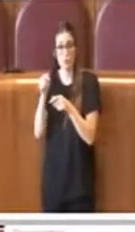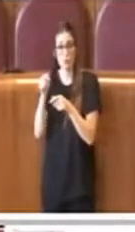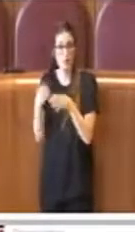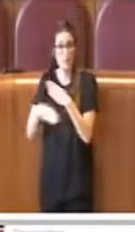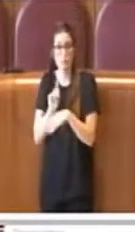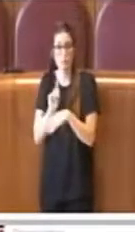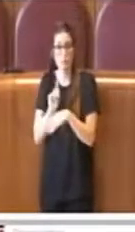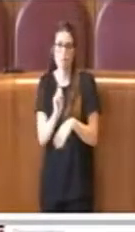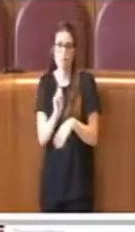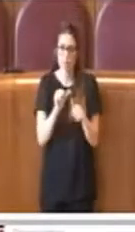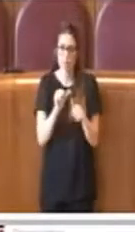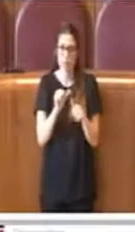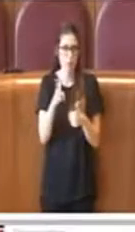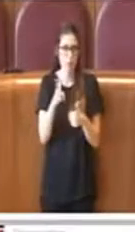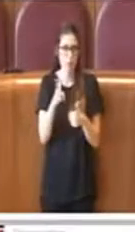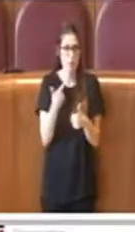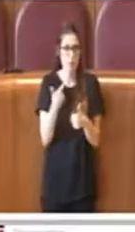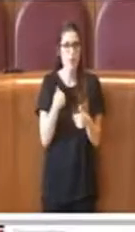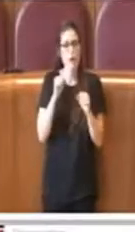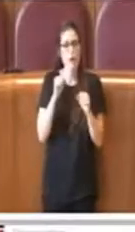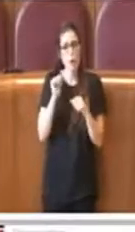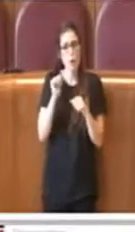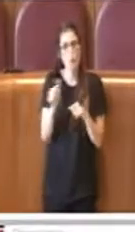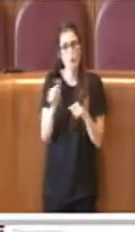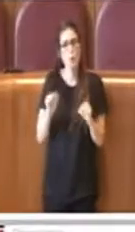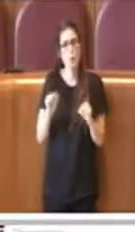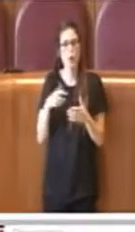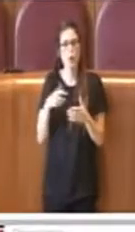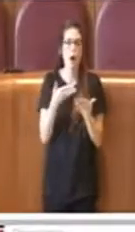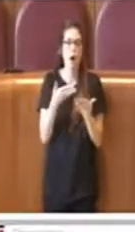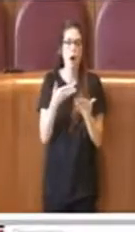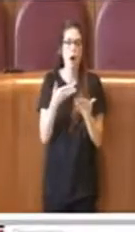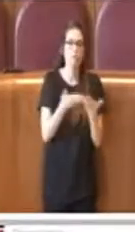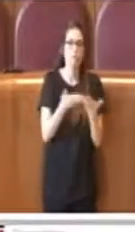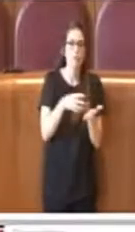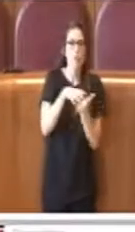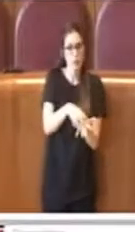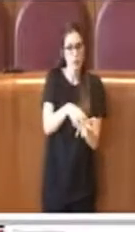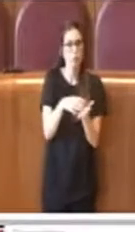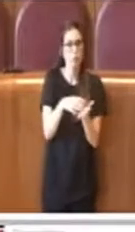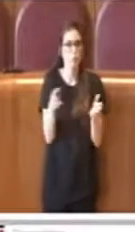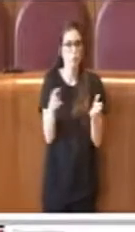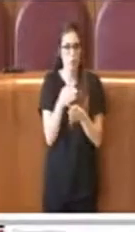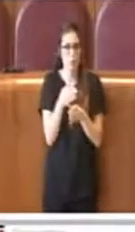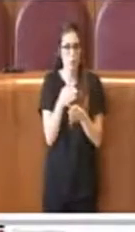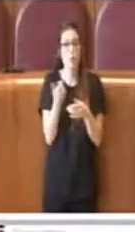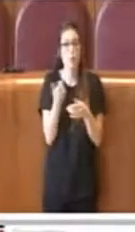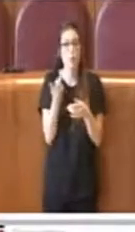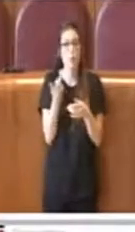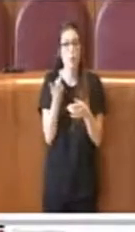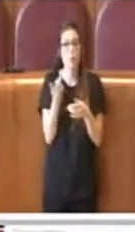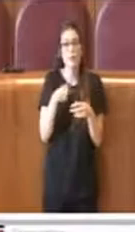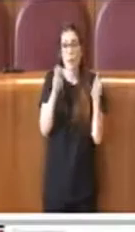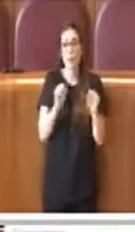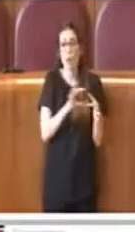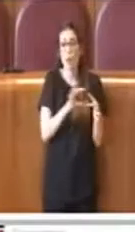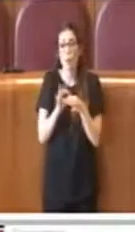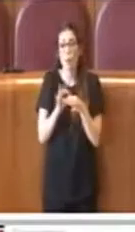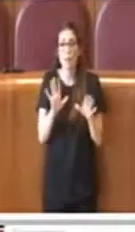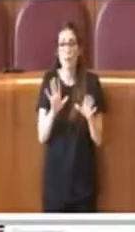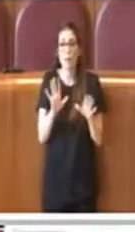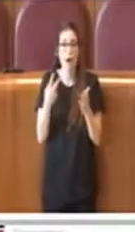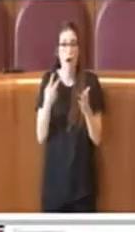fattivo contributo sia a livello municipale che cittadino, anche perché le tematiche si sono comuni, ma le competenze possono essere diverse,